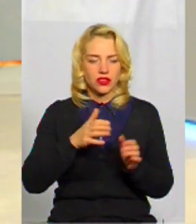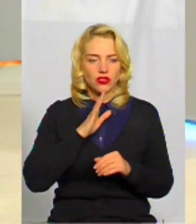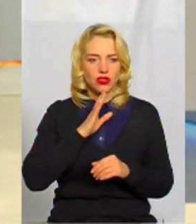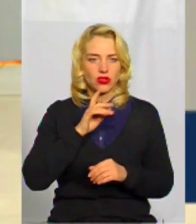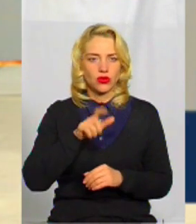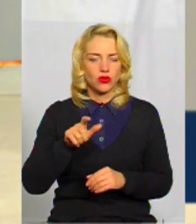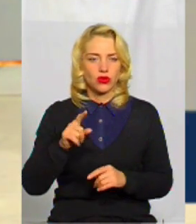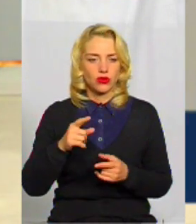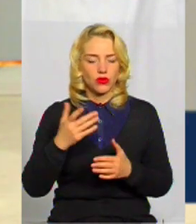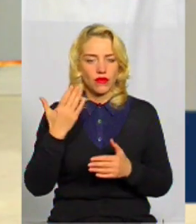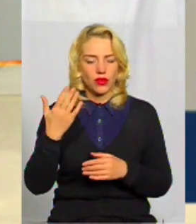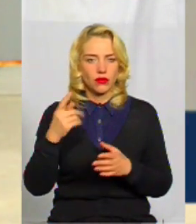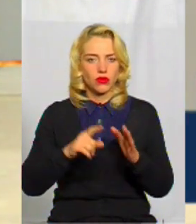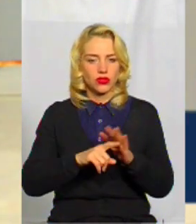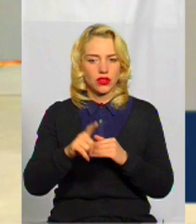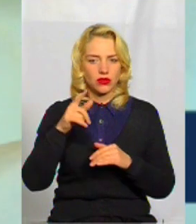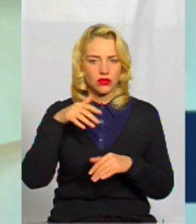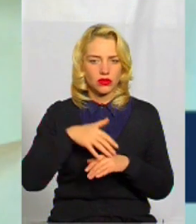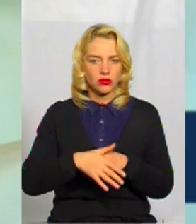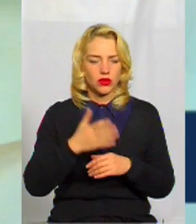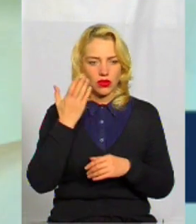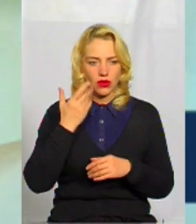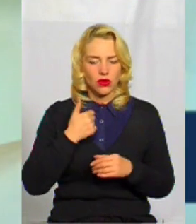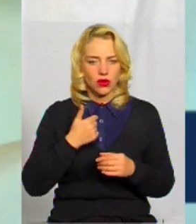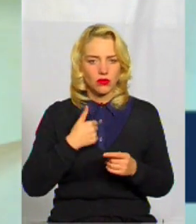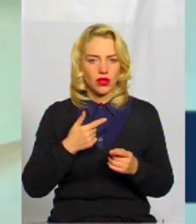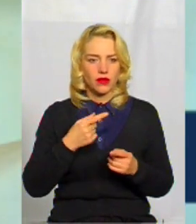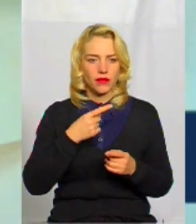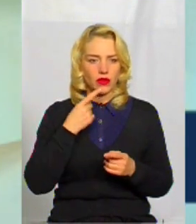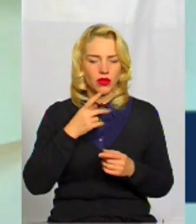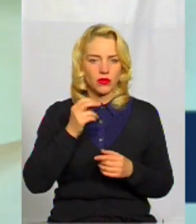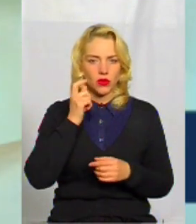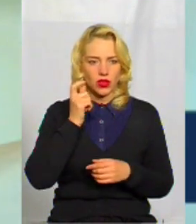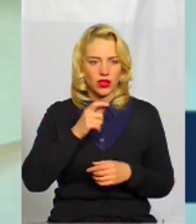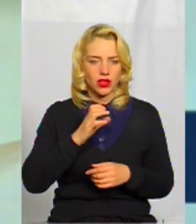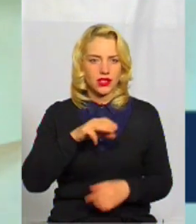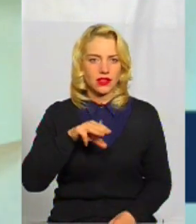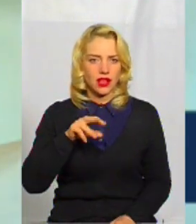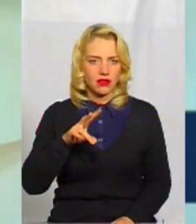Тому вони вже починають розуміти, коли ми вже з ними це провели в усіх містах України, областях,